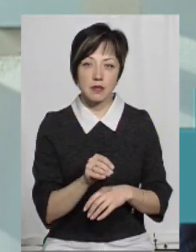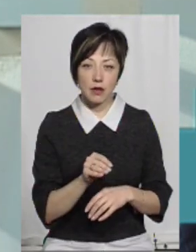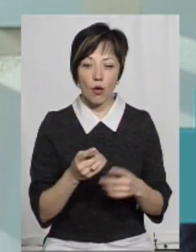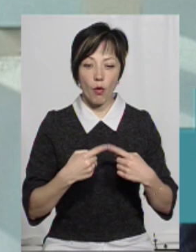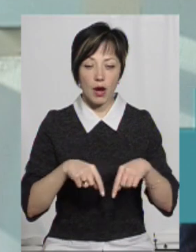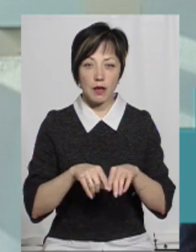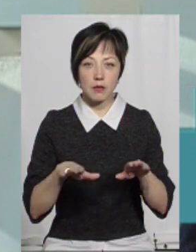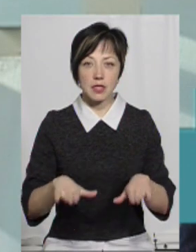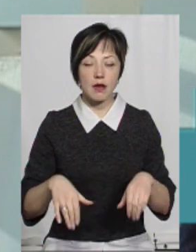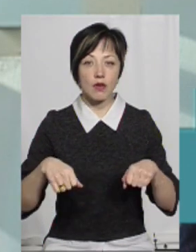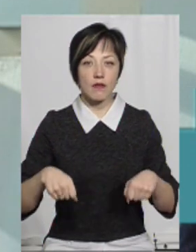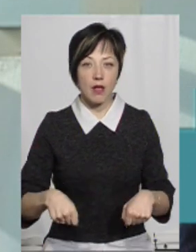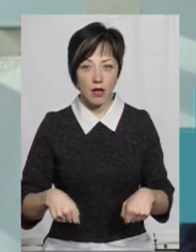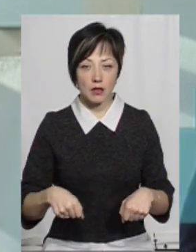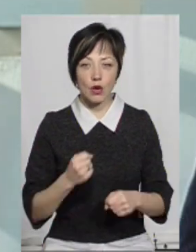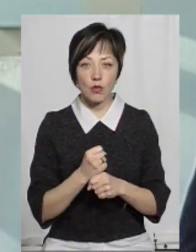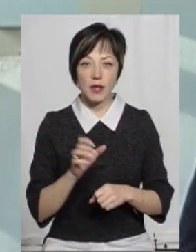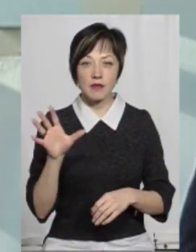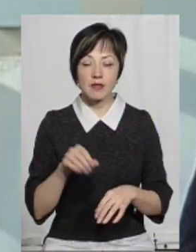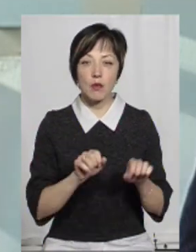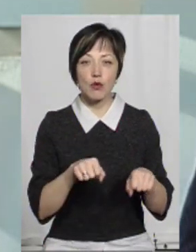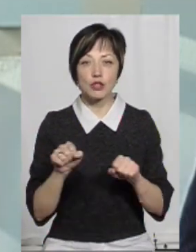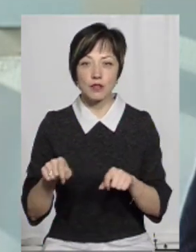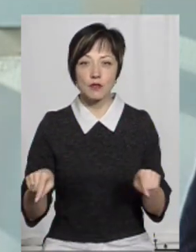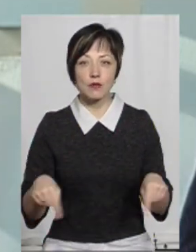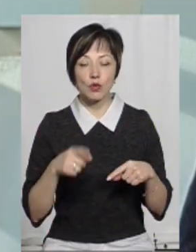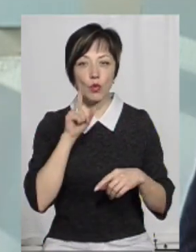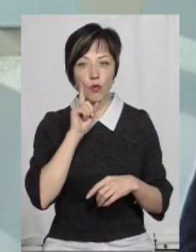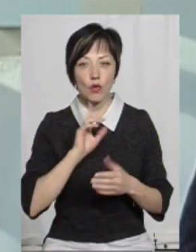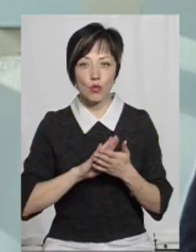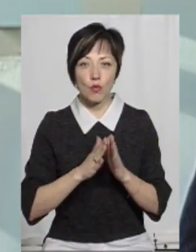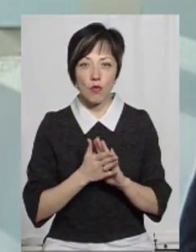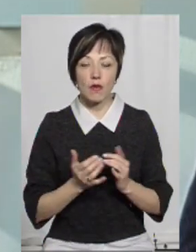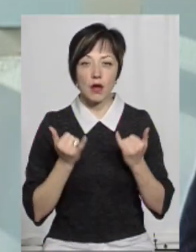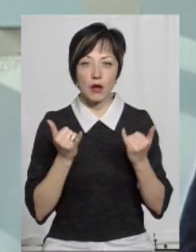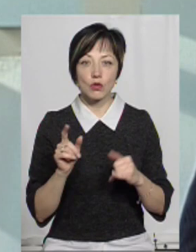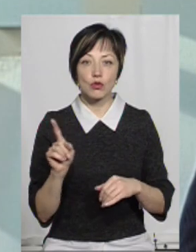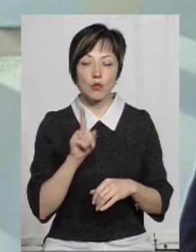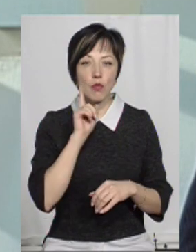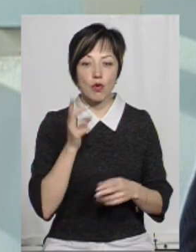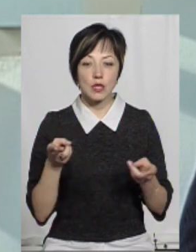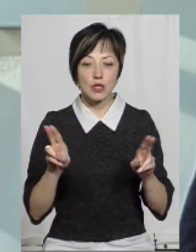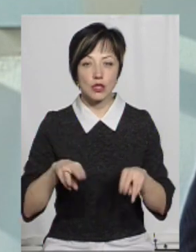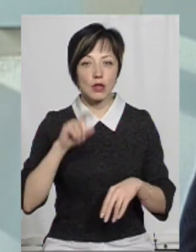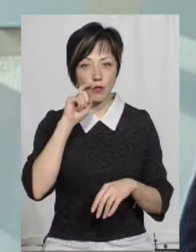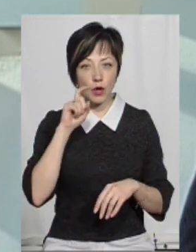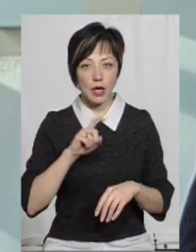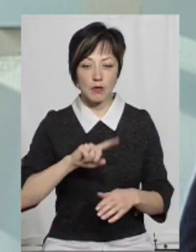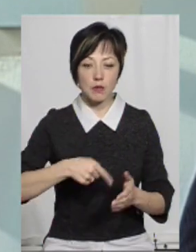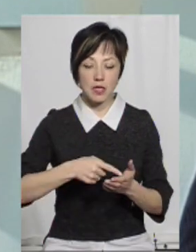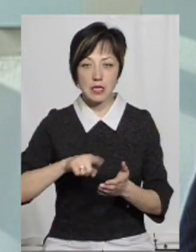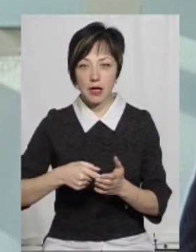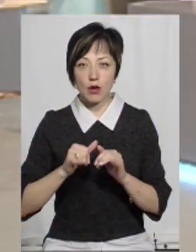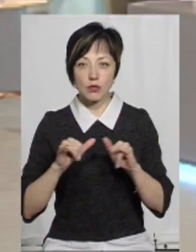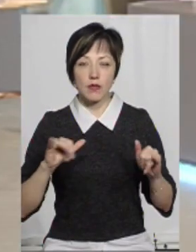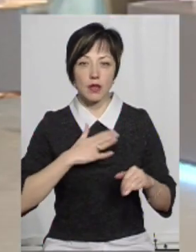і органів місцевої влади, робити все можливе і створювати комфортні умови для того, щоб молодь залишалась в Україні, в містах